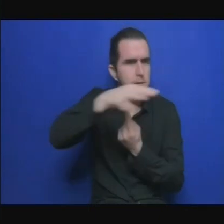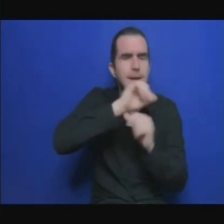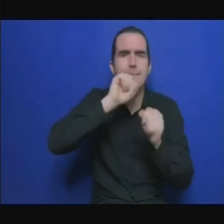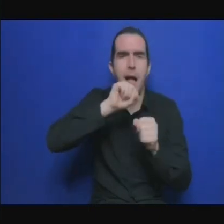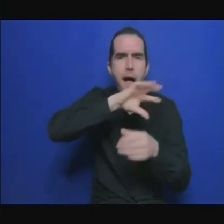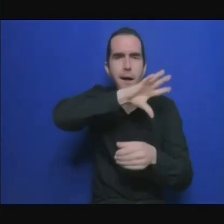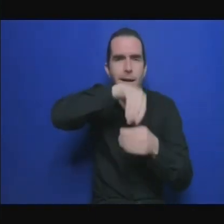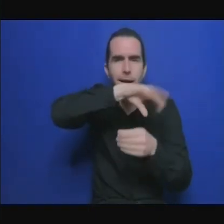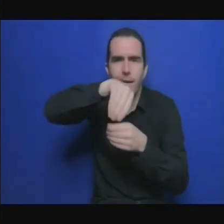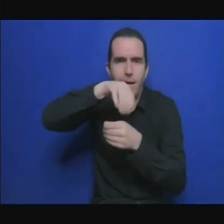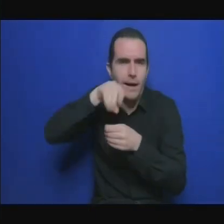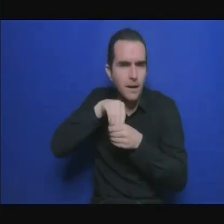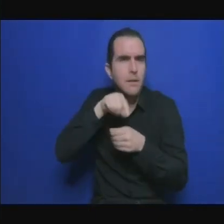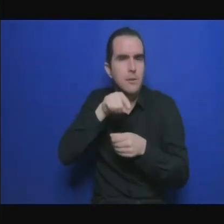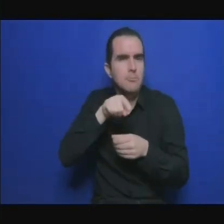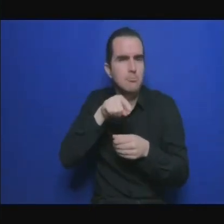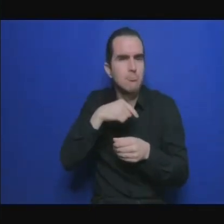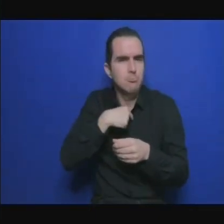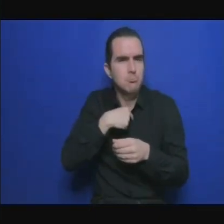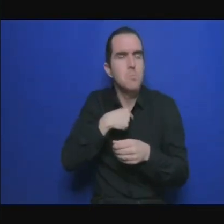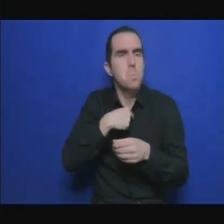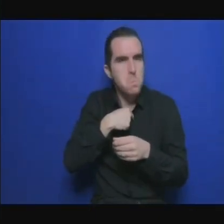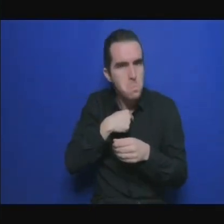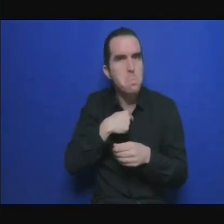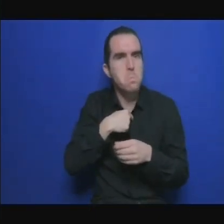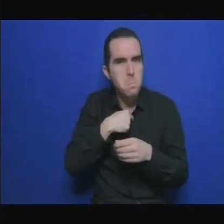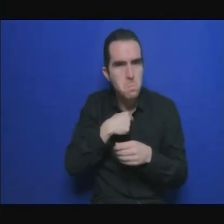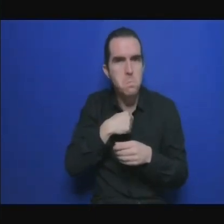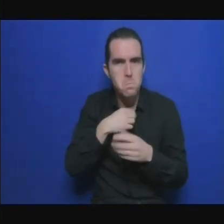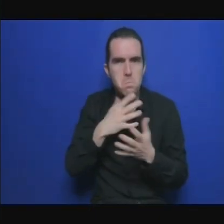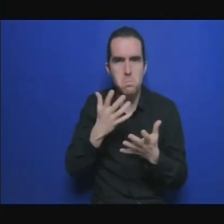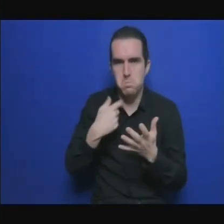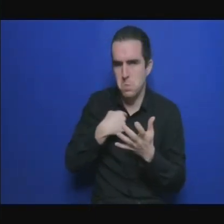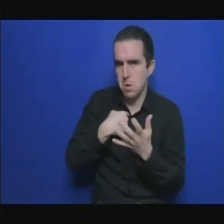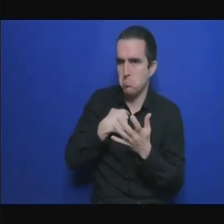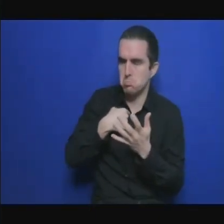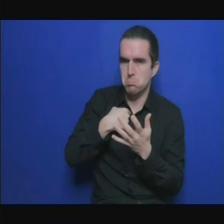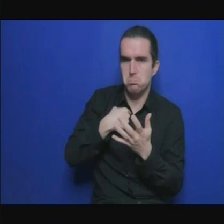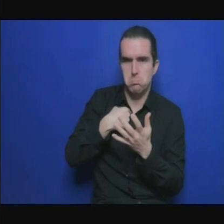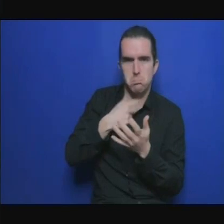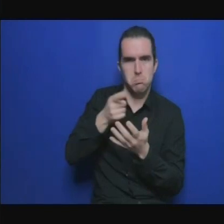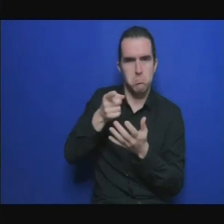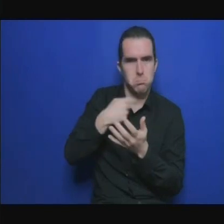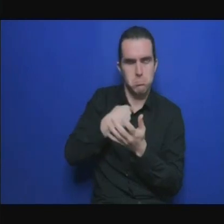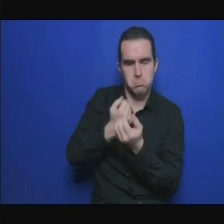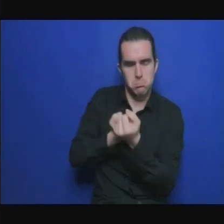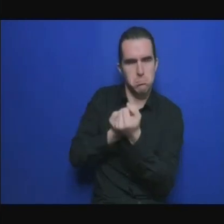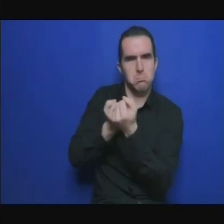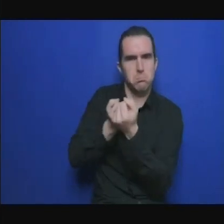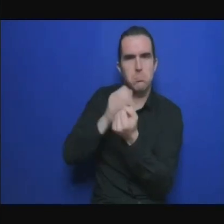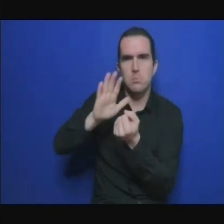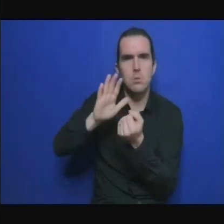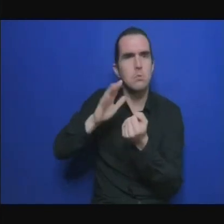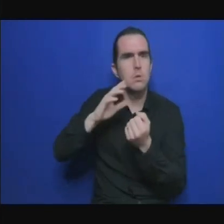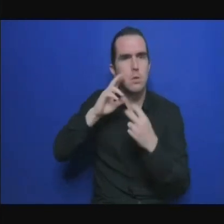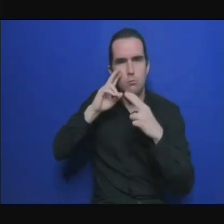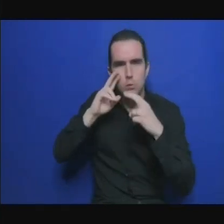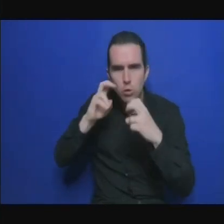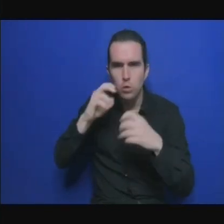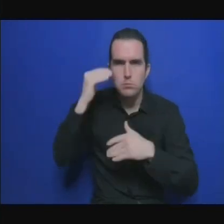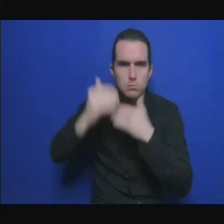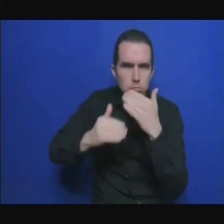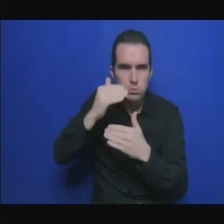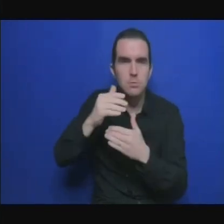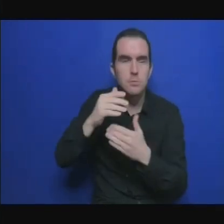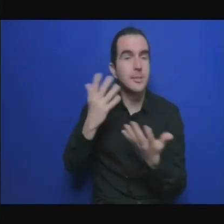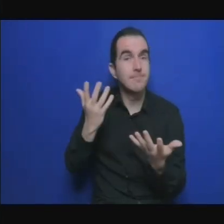contact avec le secteur privé voyez comment au quotidien dans ce que vous faites impliquer les universitaires africains parce qu'il